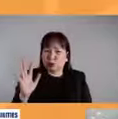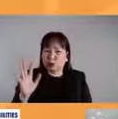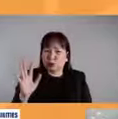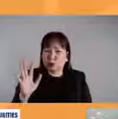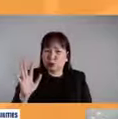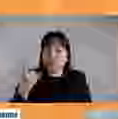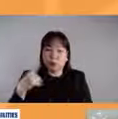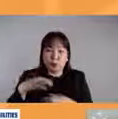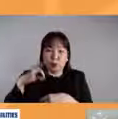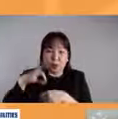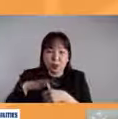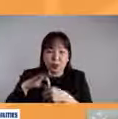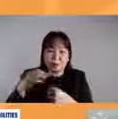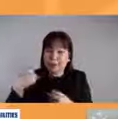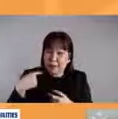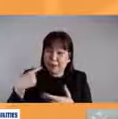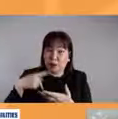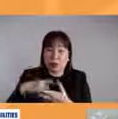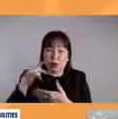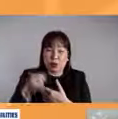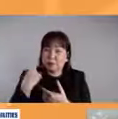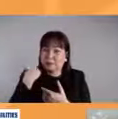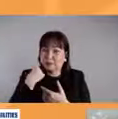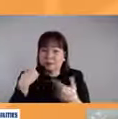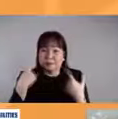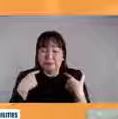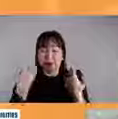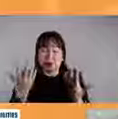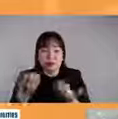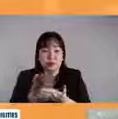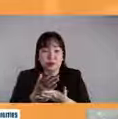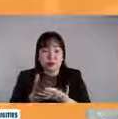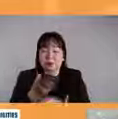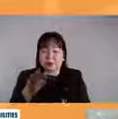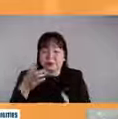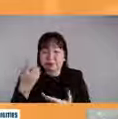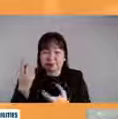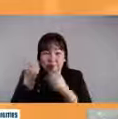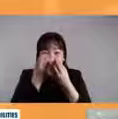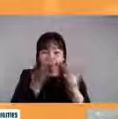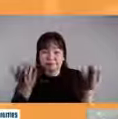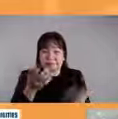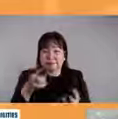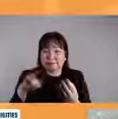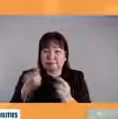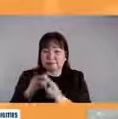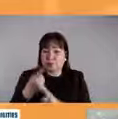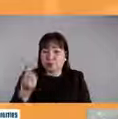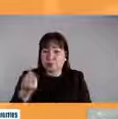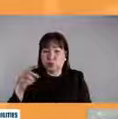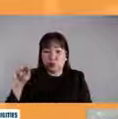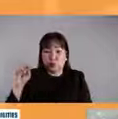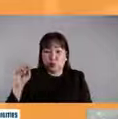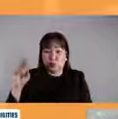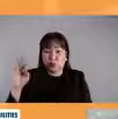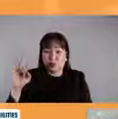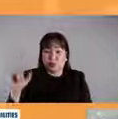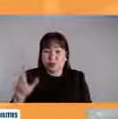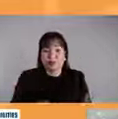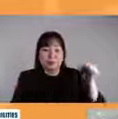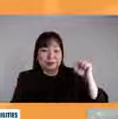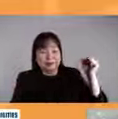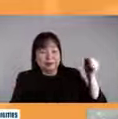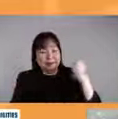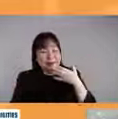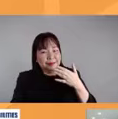programs or projects recent projects ng Norfield po. Go ahead, sir. Yeah. Thank you, Ma'am Tonette.